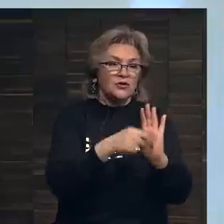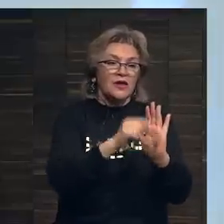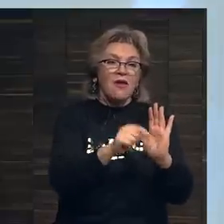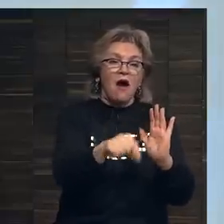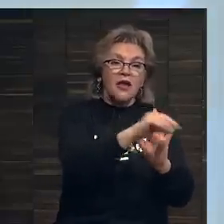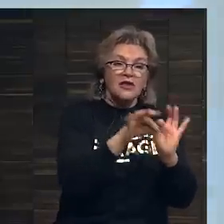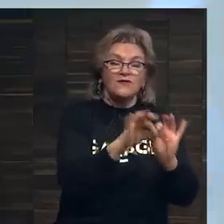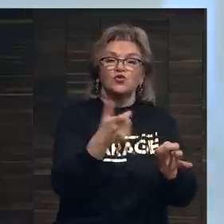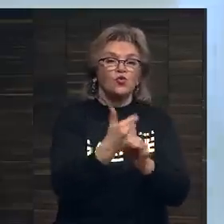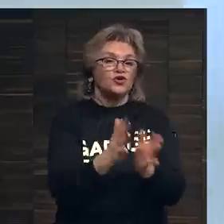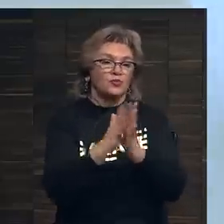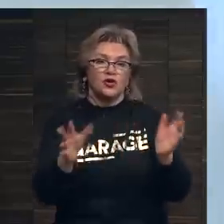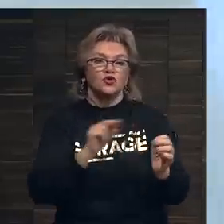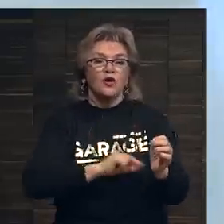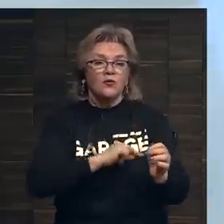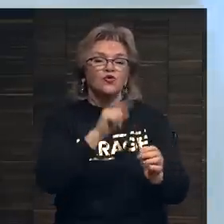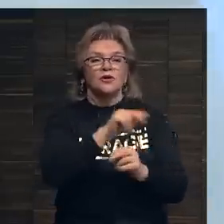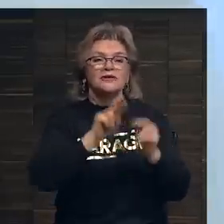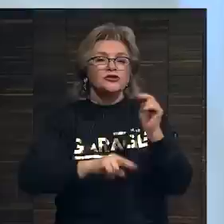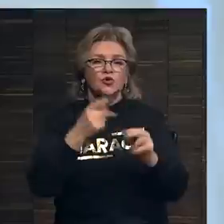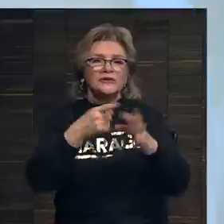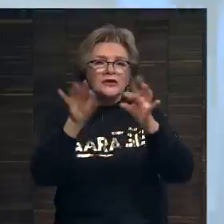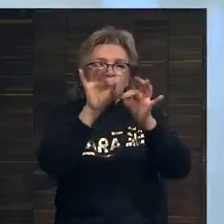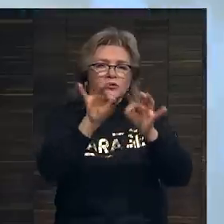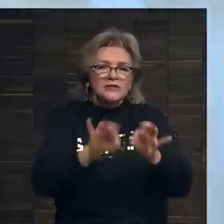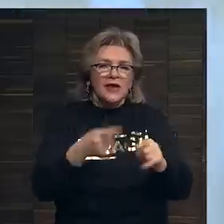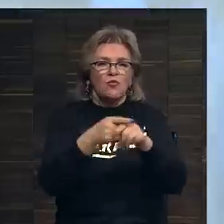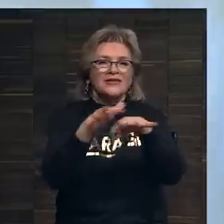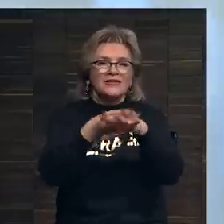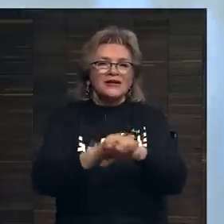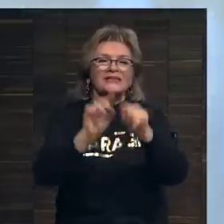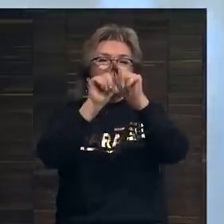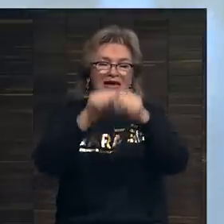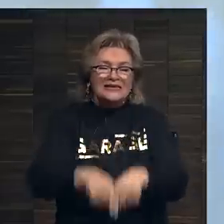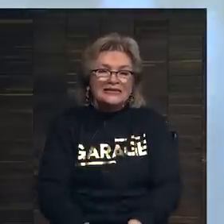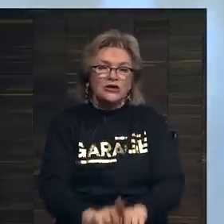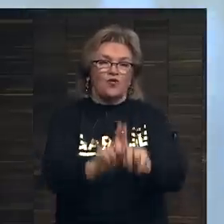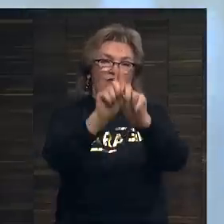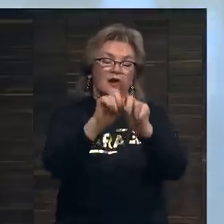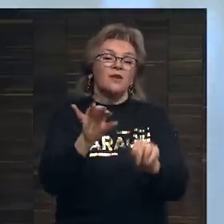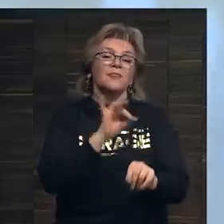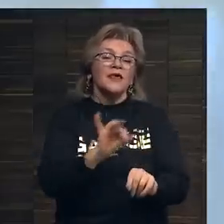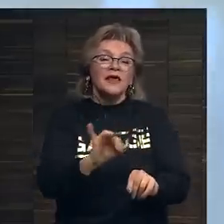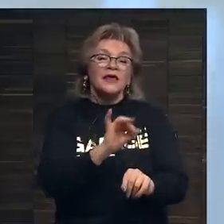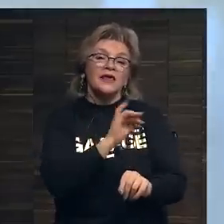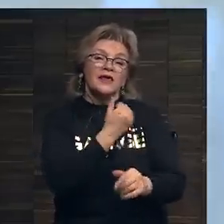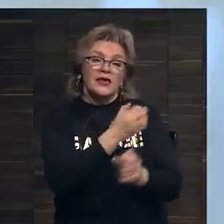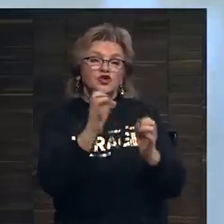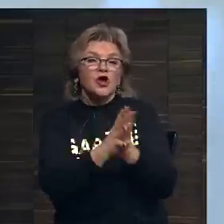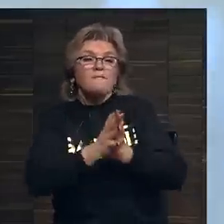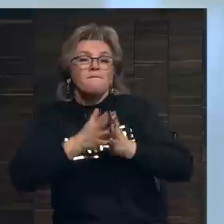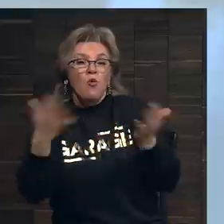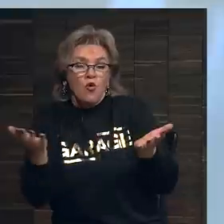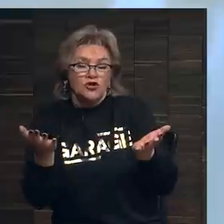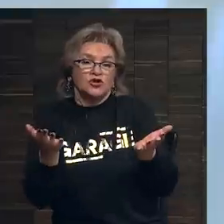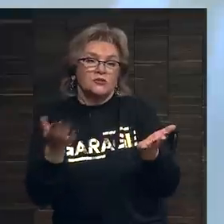ведут очень важную работу, потому что они строят эту схему, этот рынок снизу вверх, и чем больше